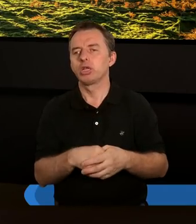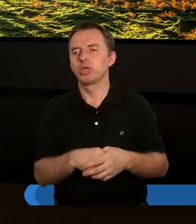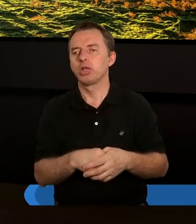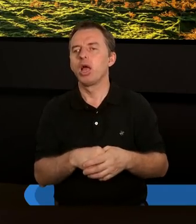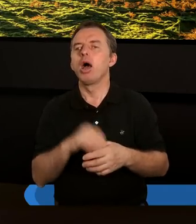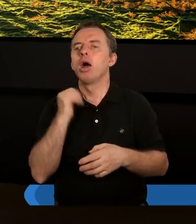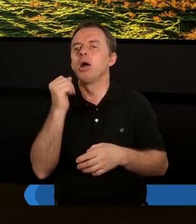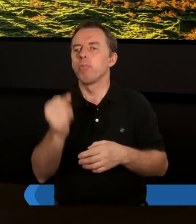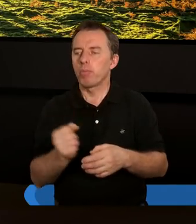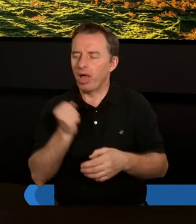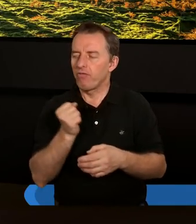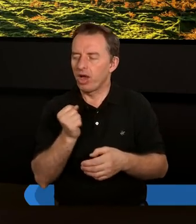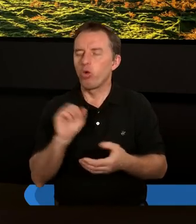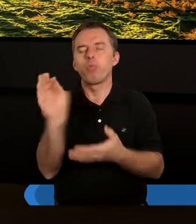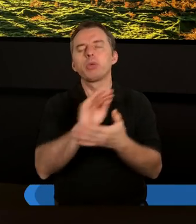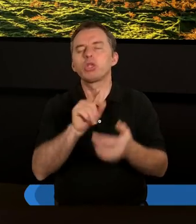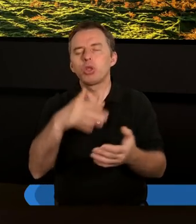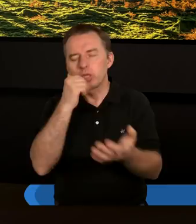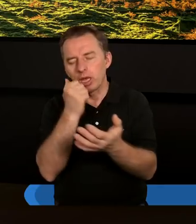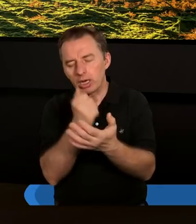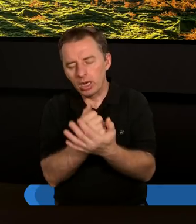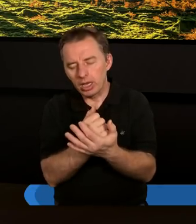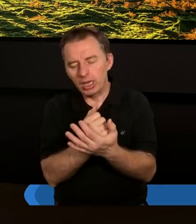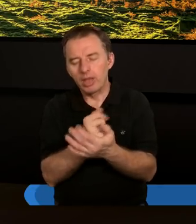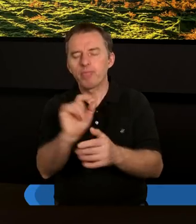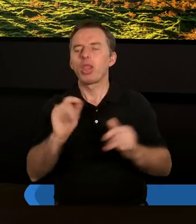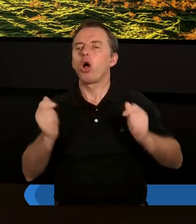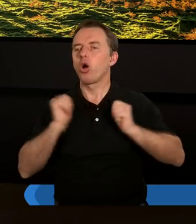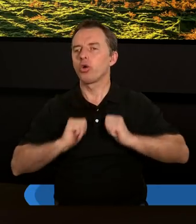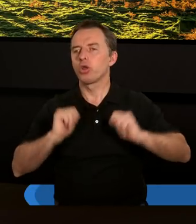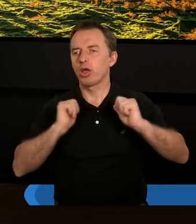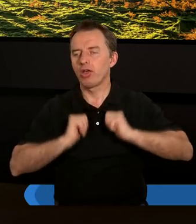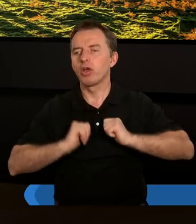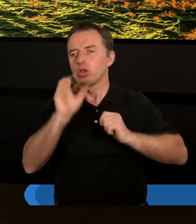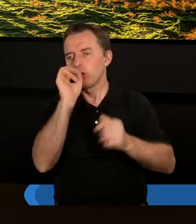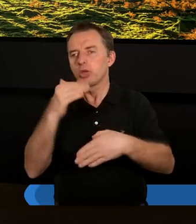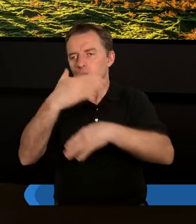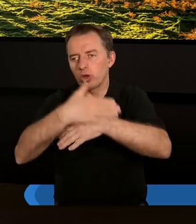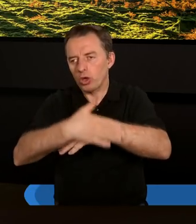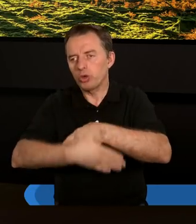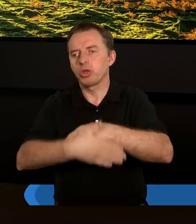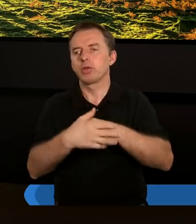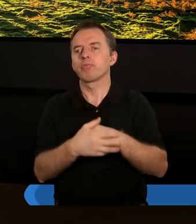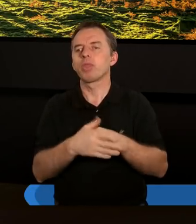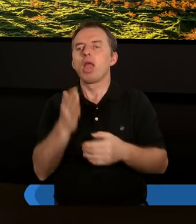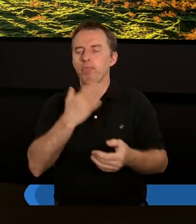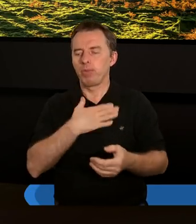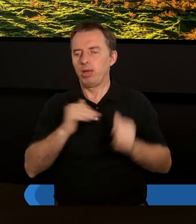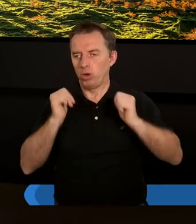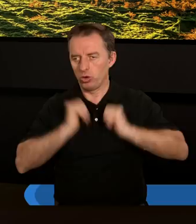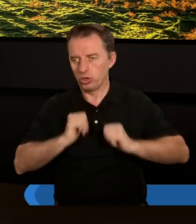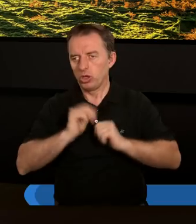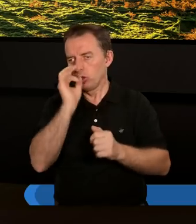zobaczmy, Paweł pisząc ten list, w jego oczekiwaniu jest, to się dobrze skończy. Ja mam